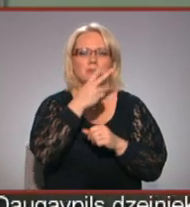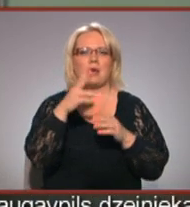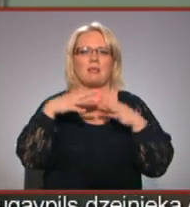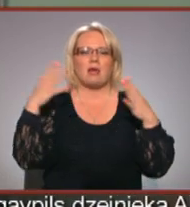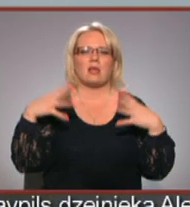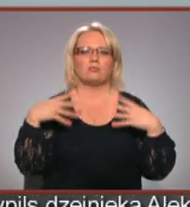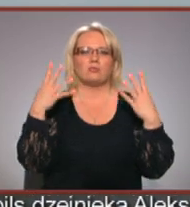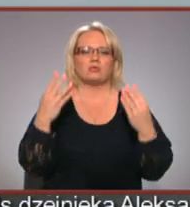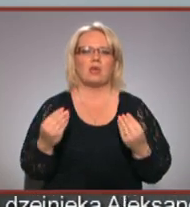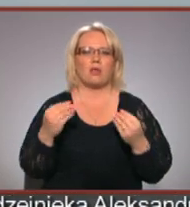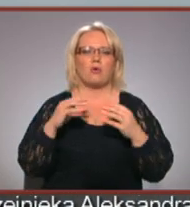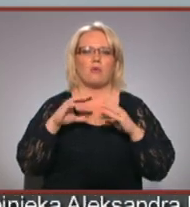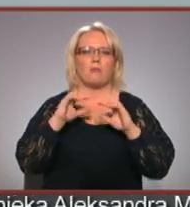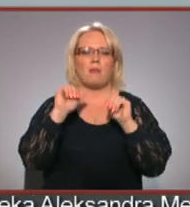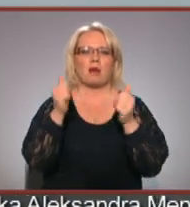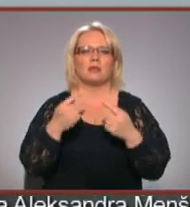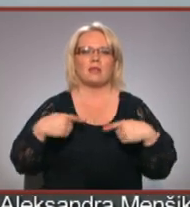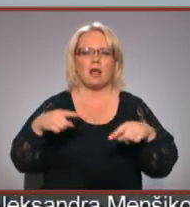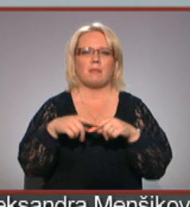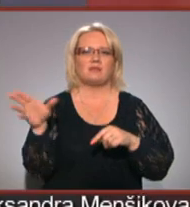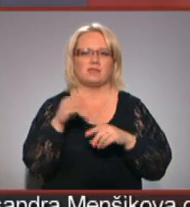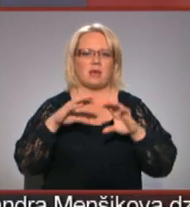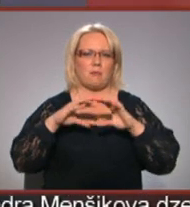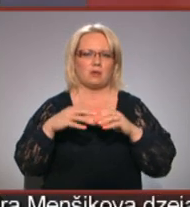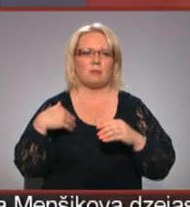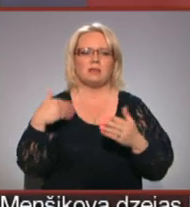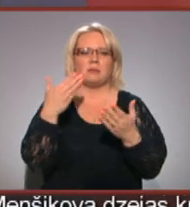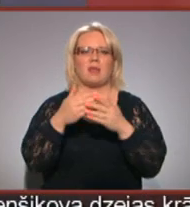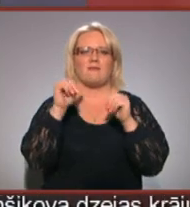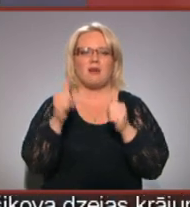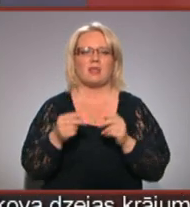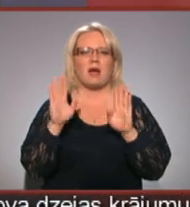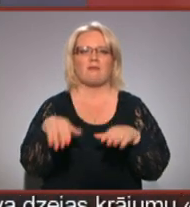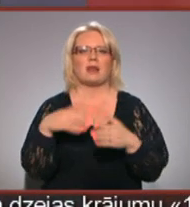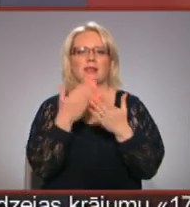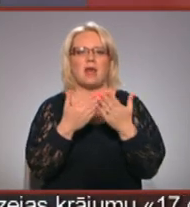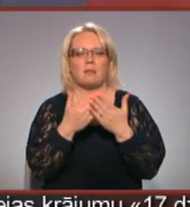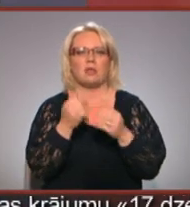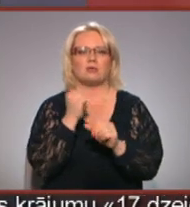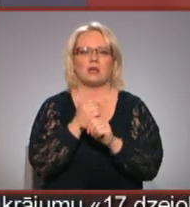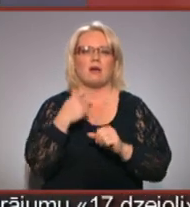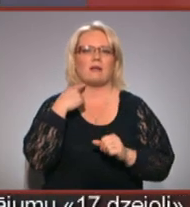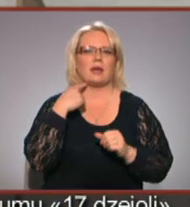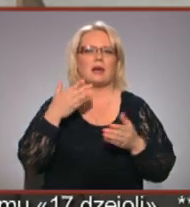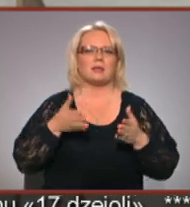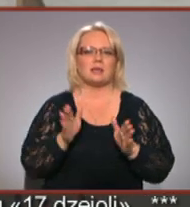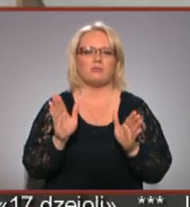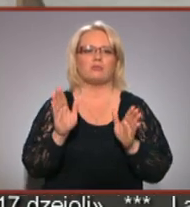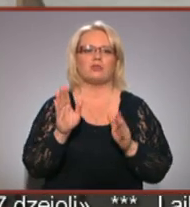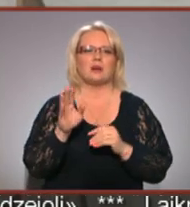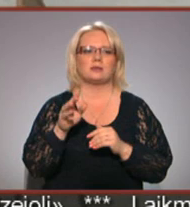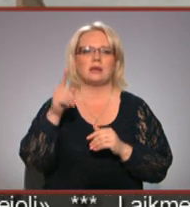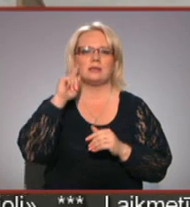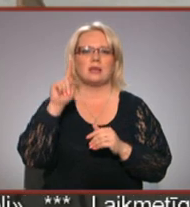telpās visā pasaulē. Mēs tikai piedāvājam veidu, kā varbūt var interpretēt un strādāt ar Rīgā dzimušās